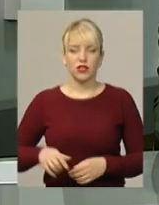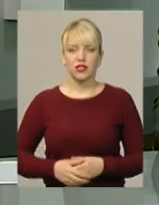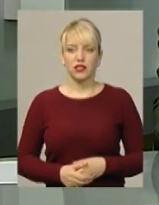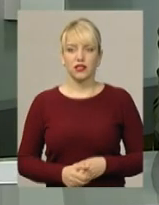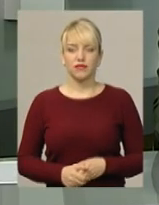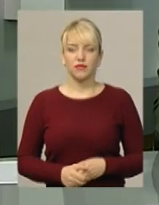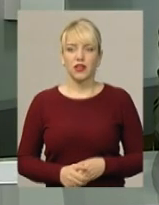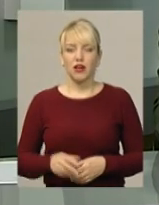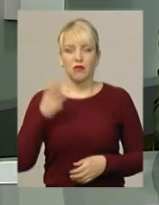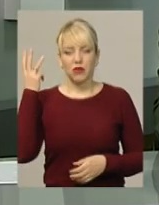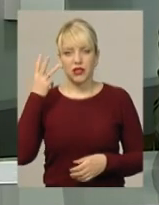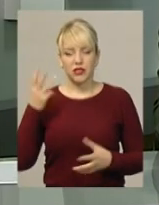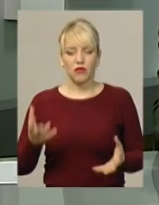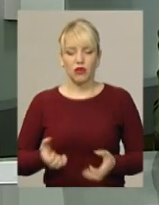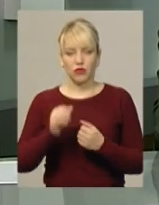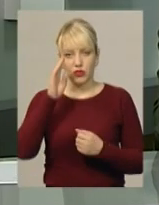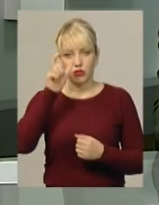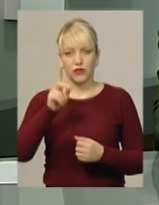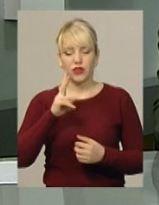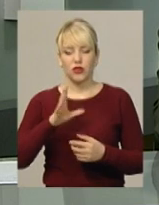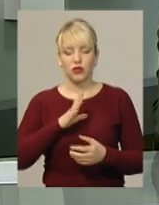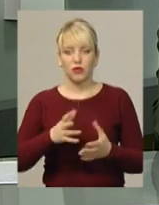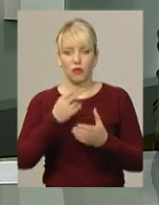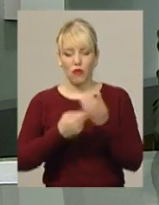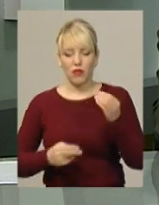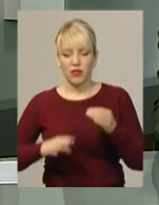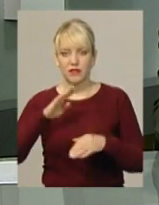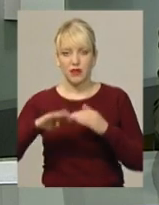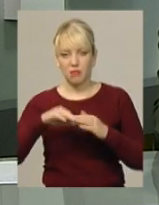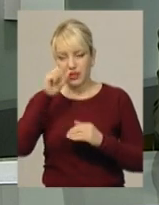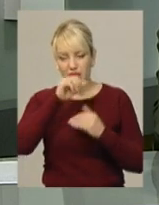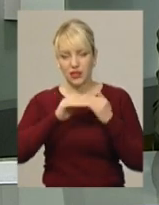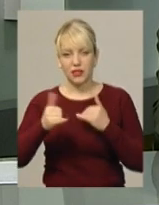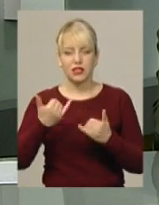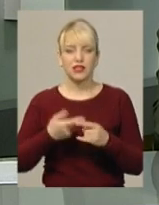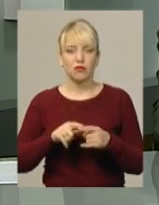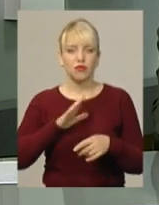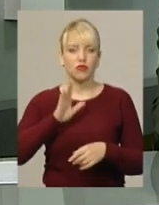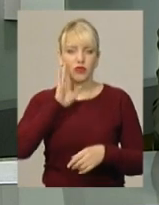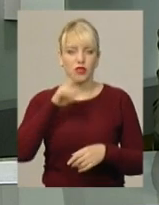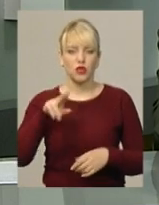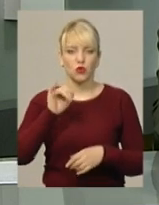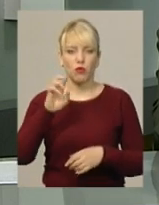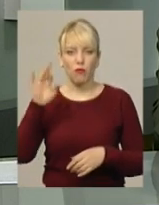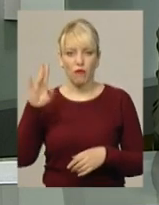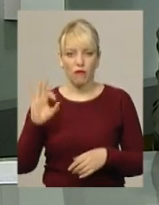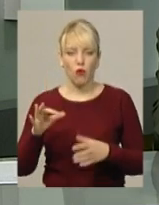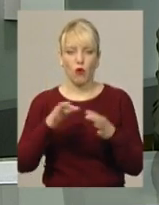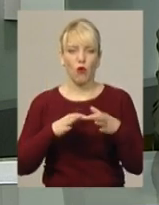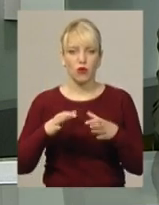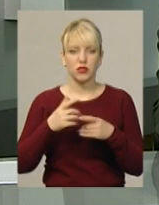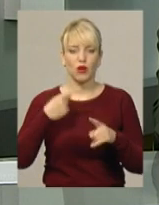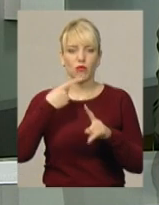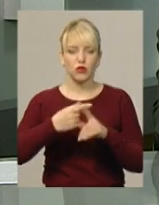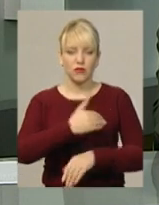У Хмельницькому рятували чоловіка, який провалився під лід. Сталося це сьогодні вранці на Дубівському озері. Попри плюсову температуру,